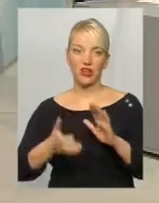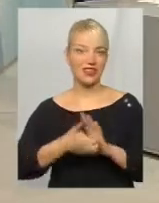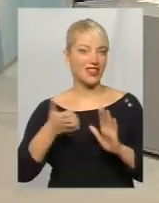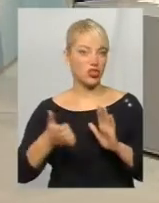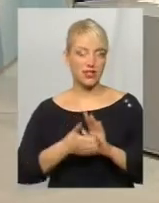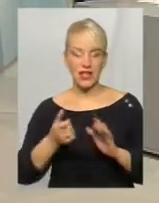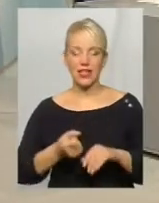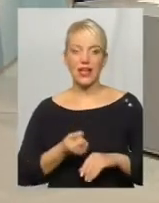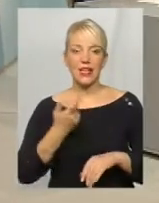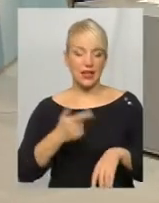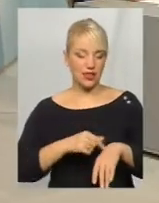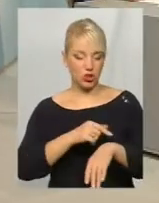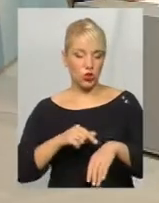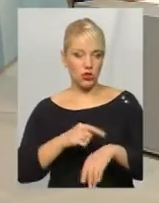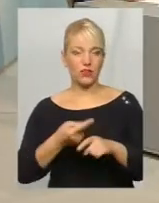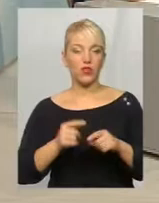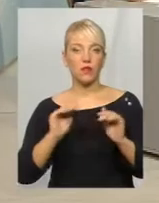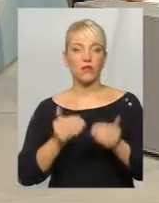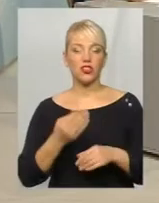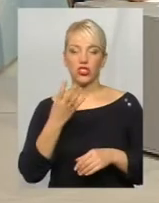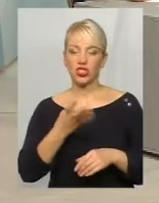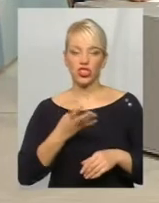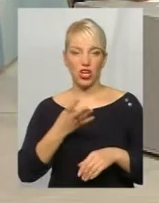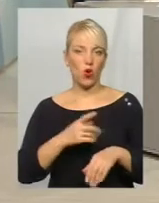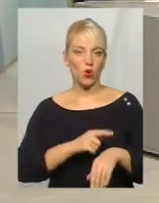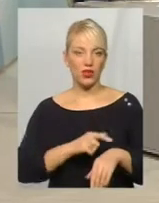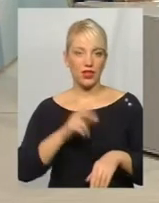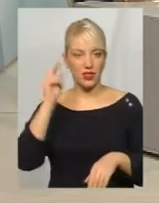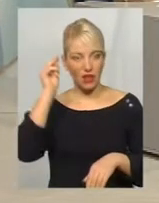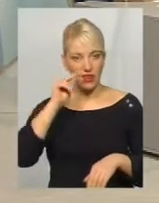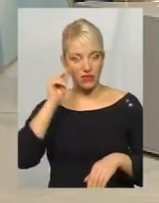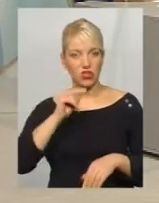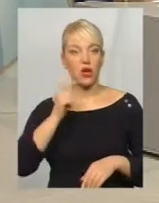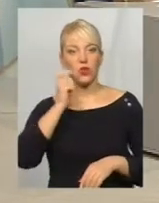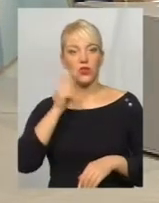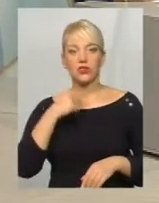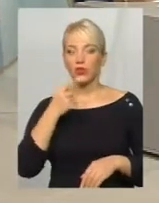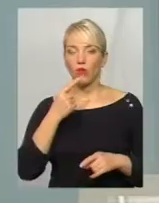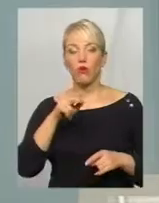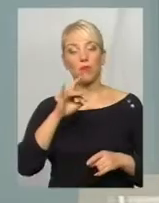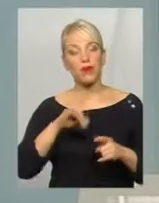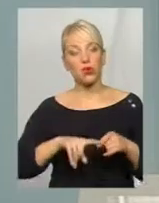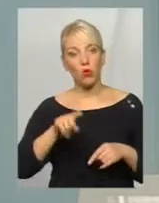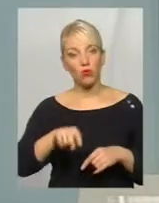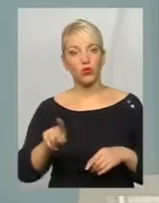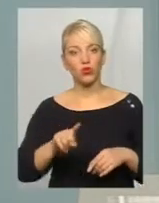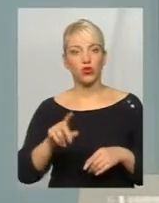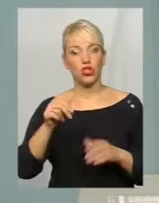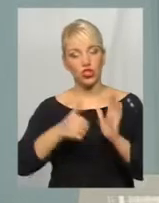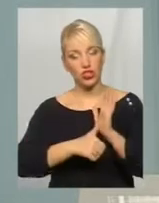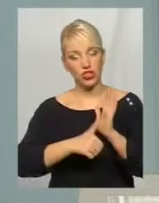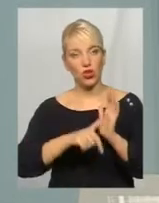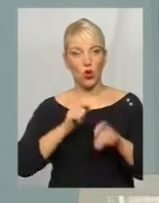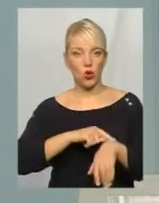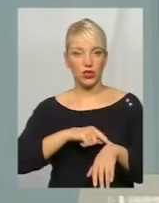кількість годин, вона є меншою, 4 години на вивчення української мови, при тому, що 6 годин на вивчення,